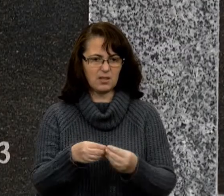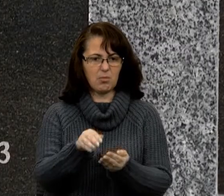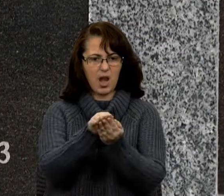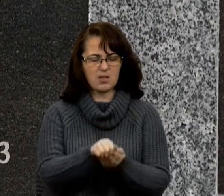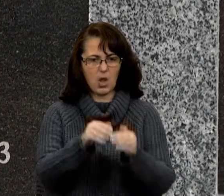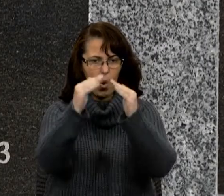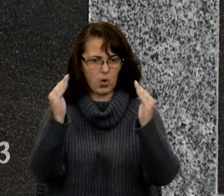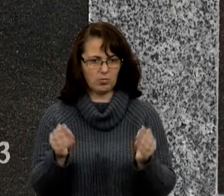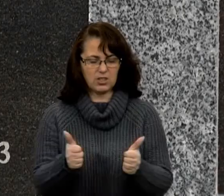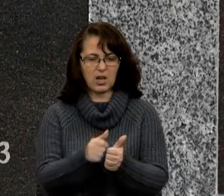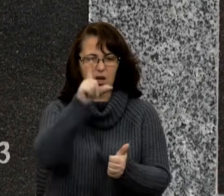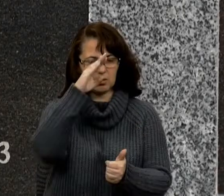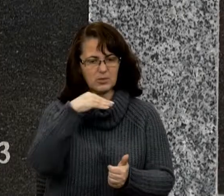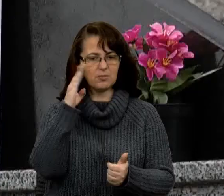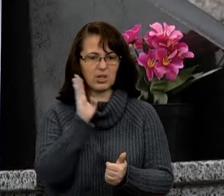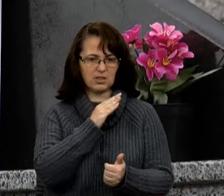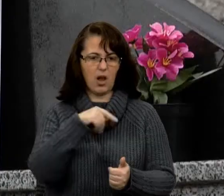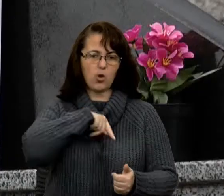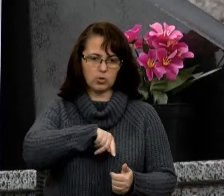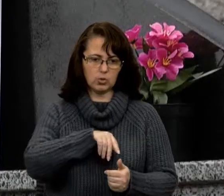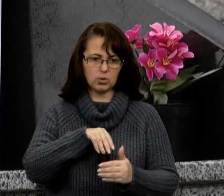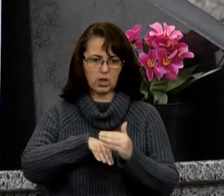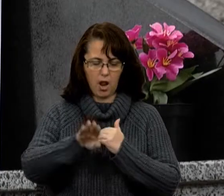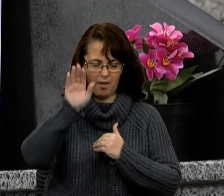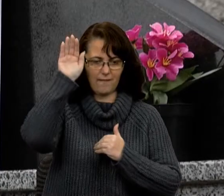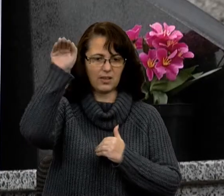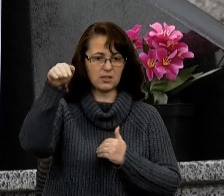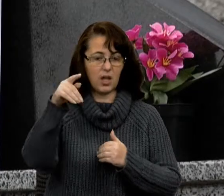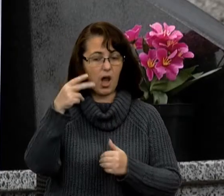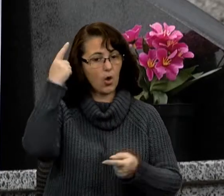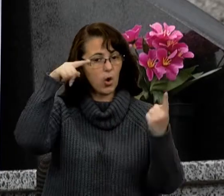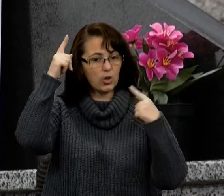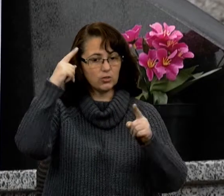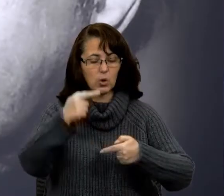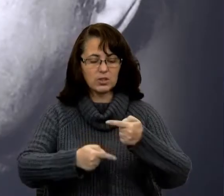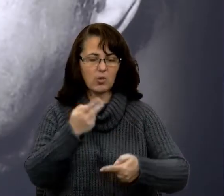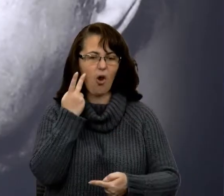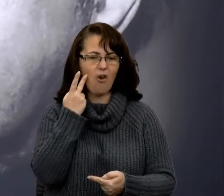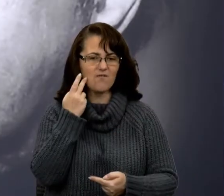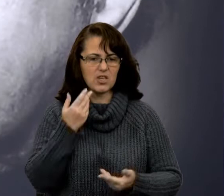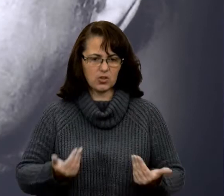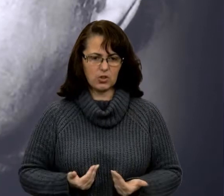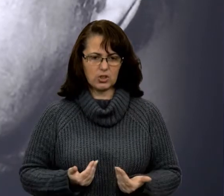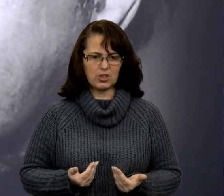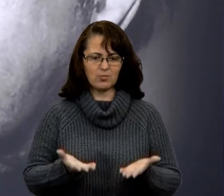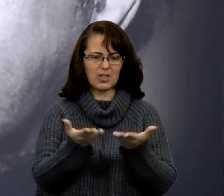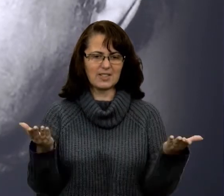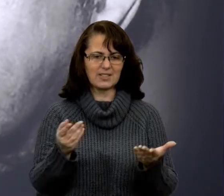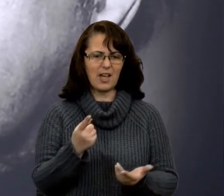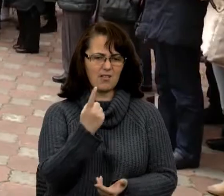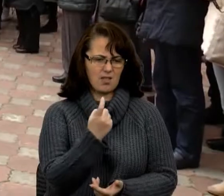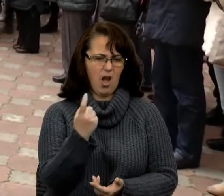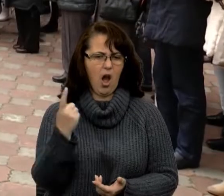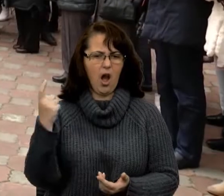батьками. Його душа відійшла у вічність. А його творчий спадок вічно житиме на сценах сотень театрів. Його